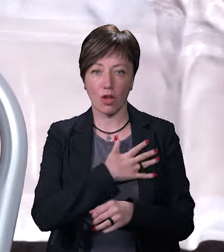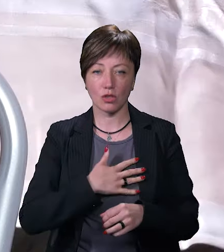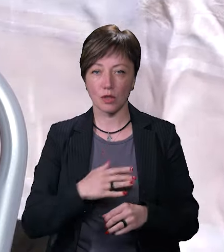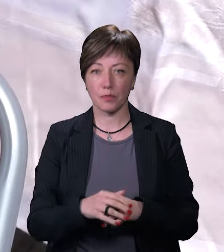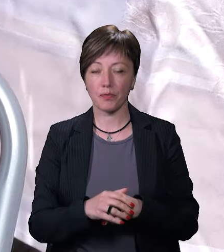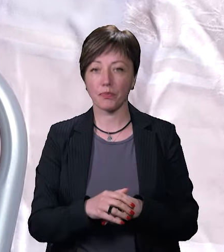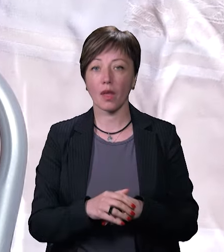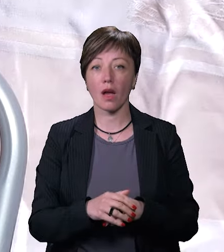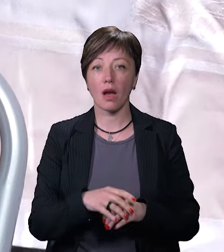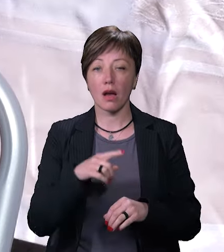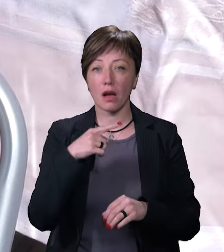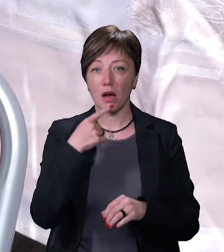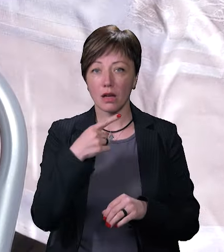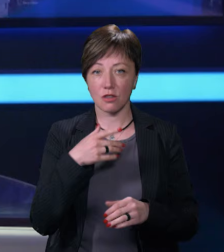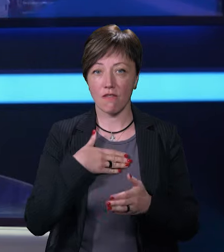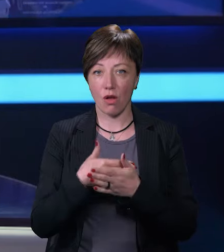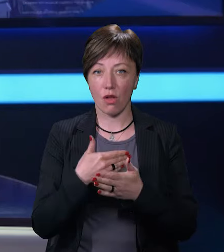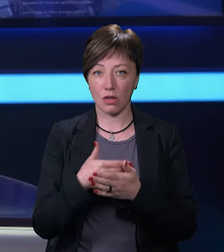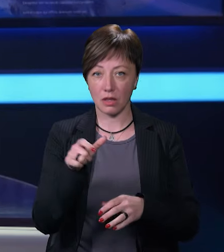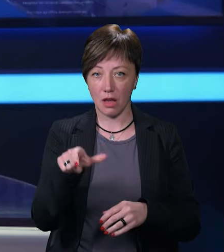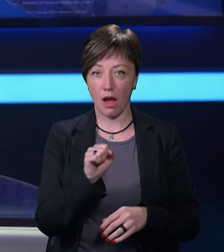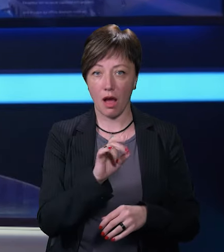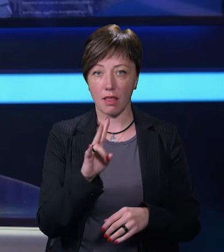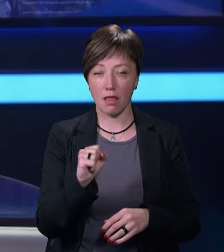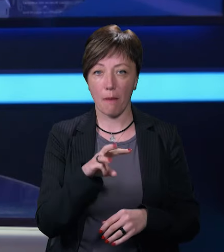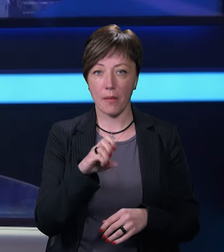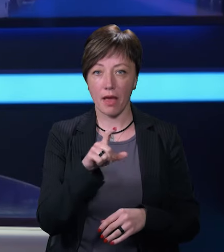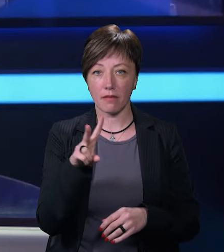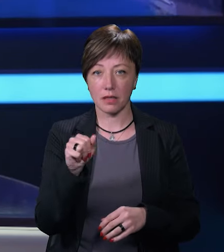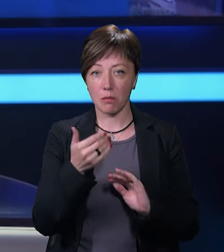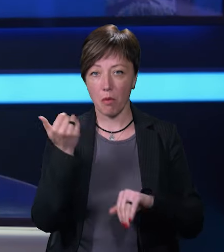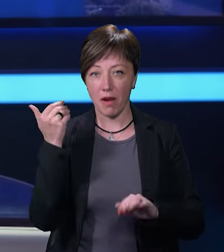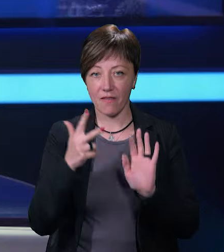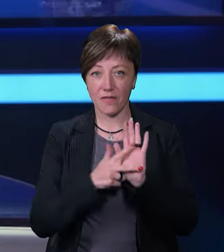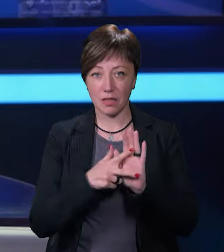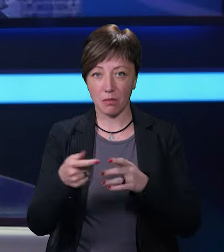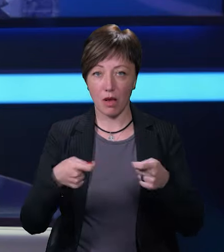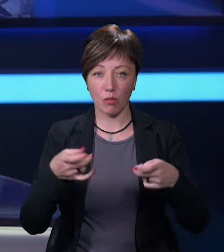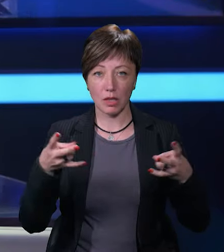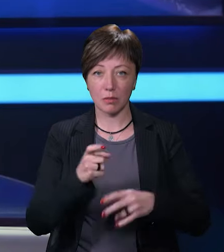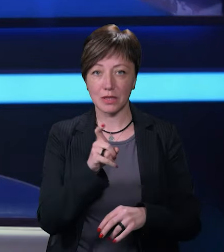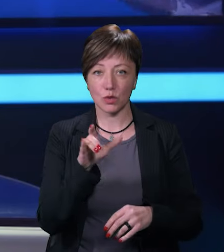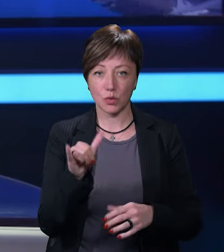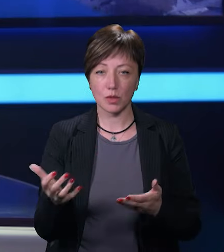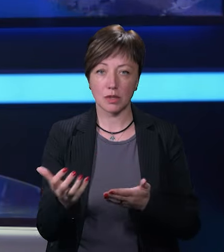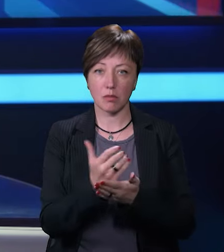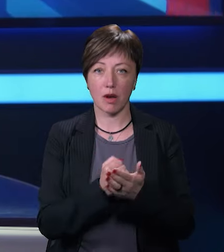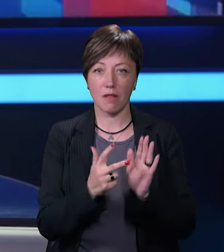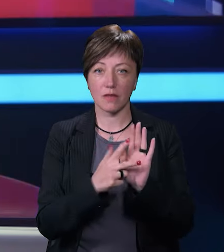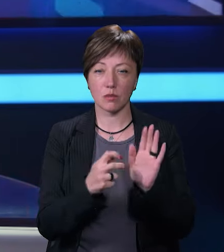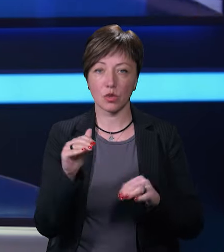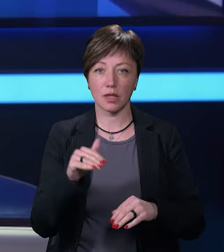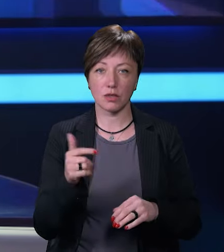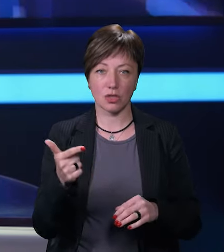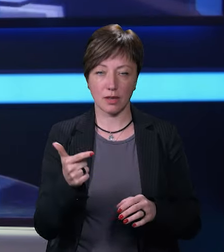За словами волонтерки Ани Маєвської, за попередні вісім благодійних ярмарків на потреби захисників зібрали понад 800